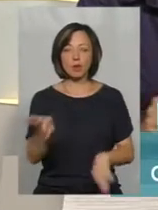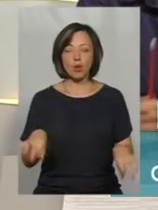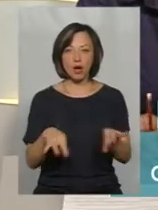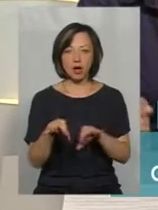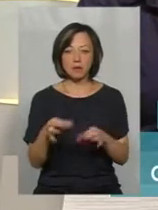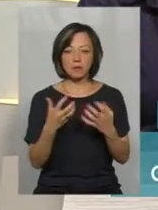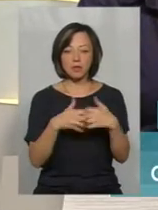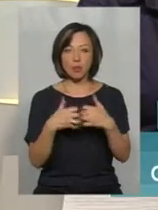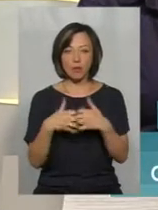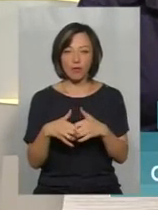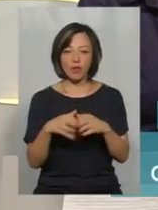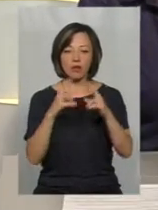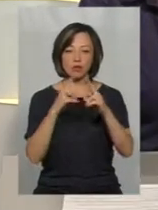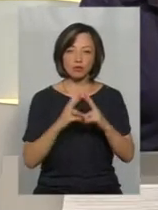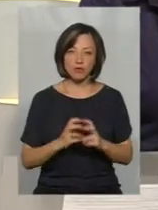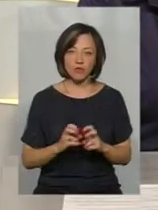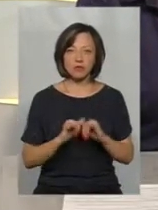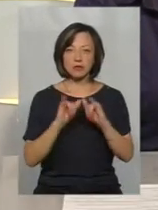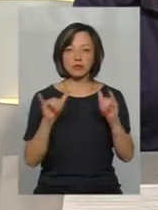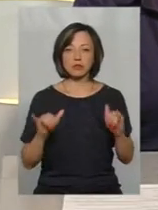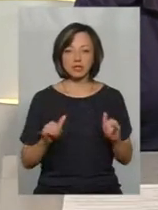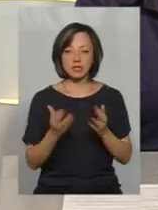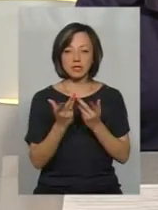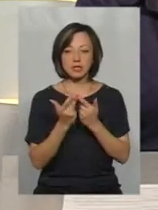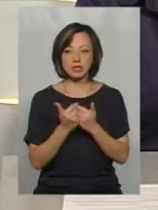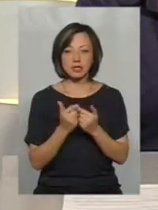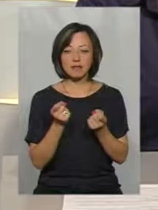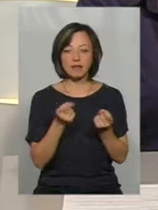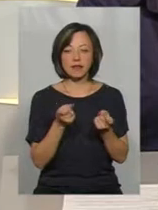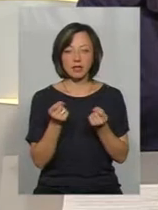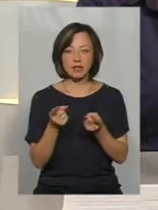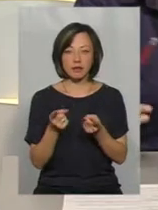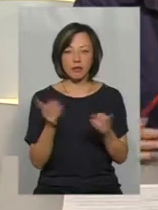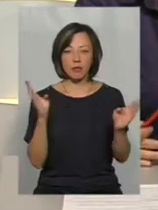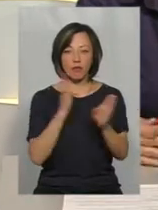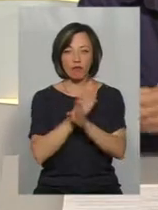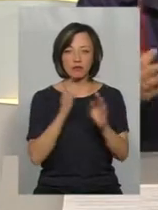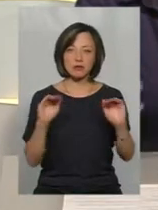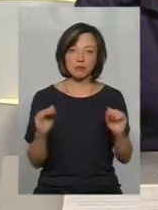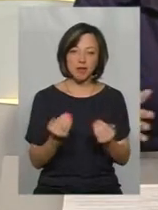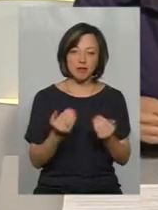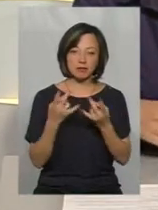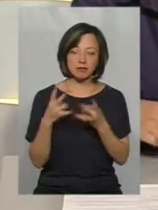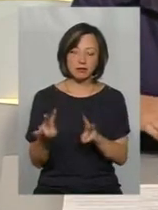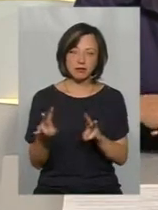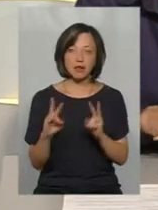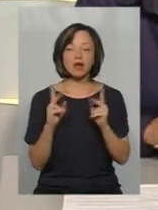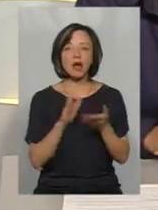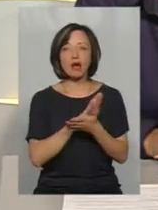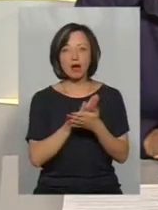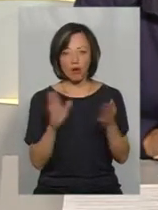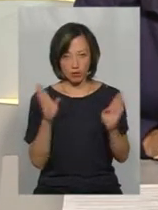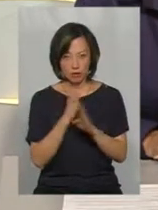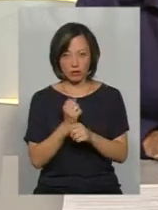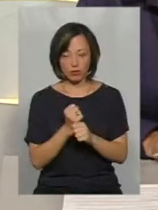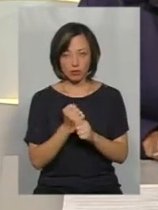підраховували, аналізували, збільшиться кількість викидів в повітря, зменшиться, наскільки екологічної є